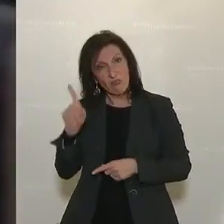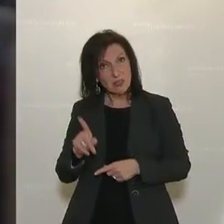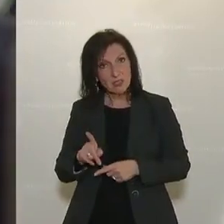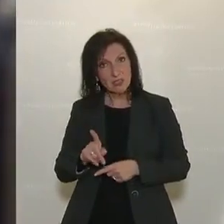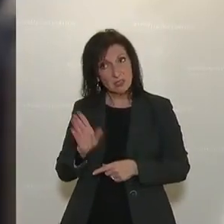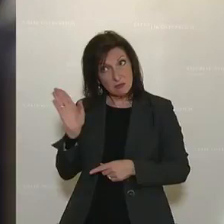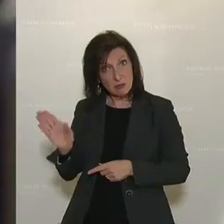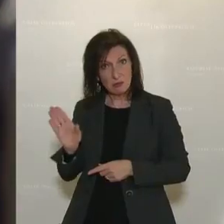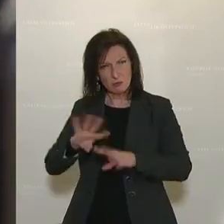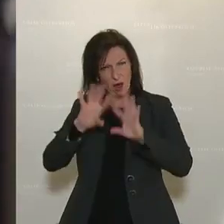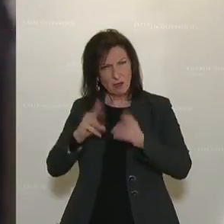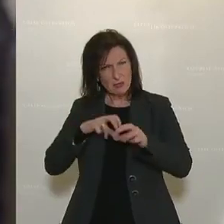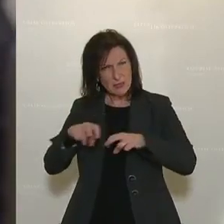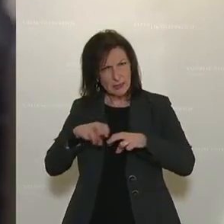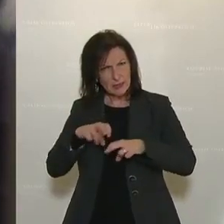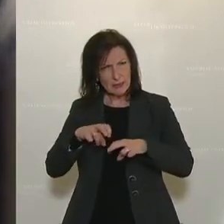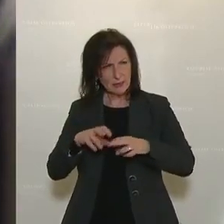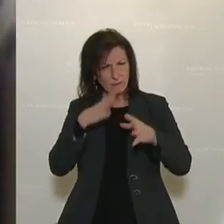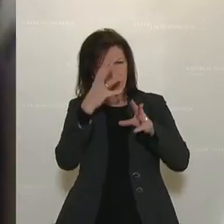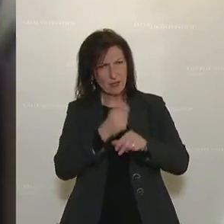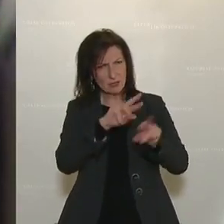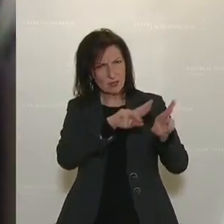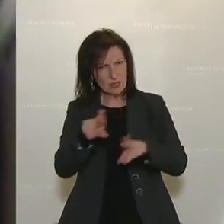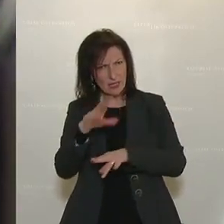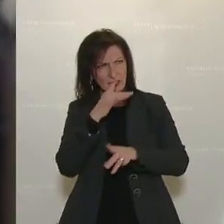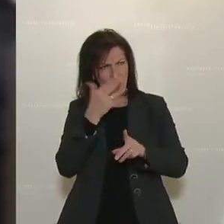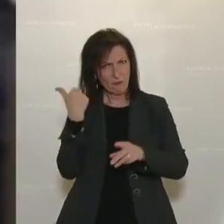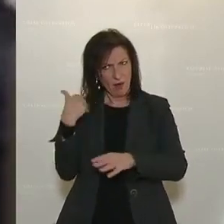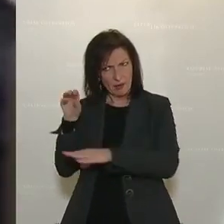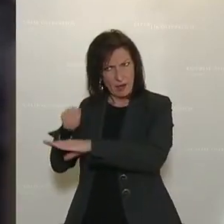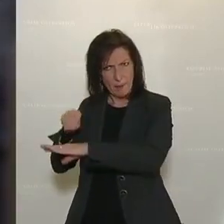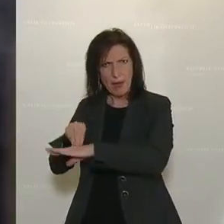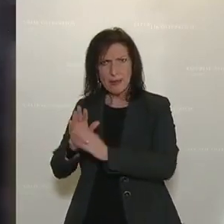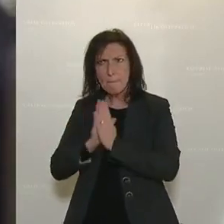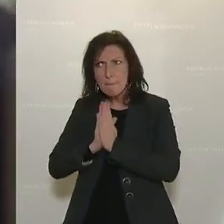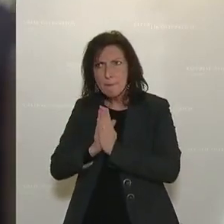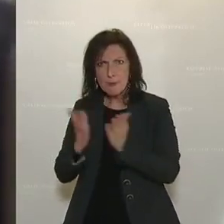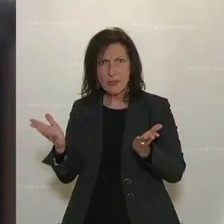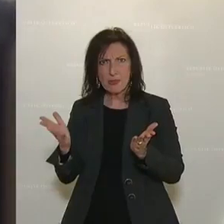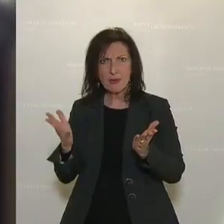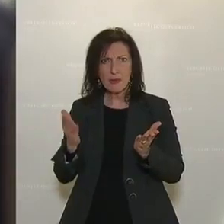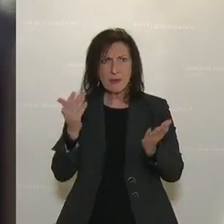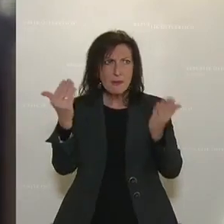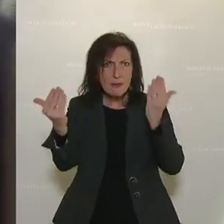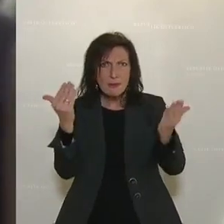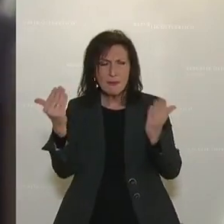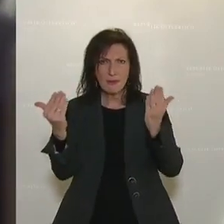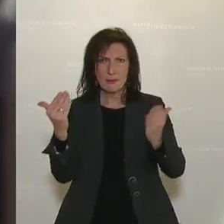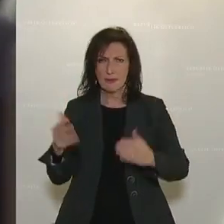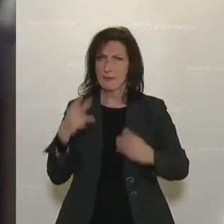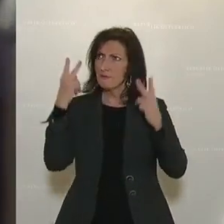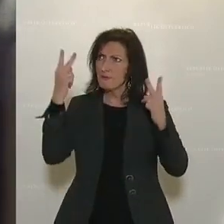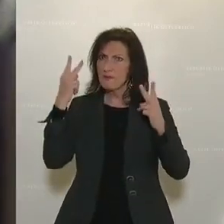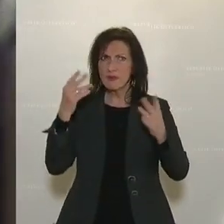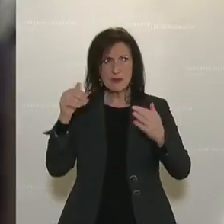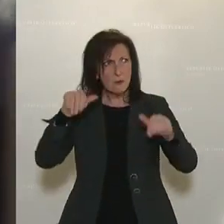dass Ihnen und der gesamten Regierung dieser Verfassungsgerichtshof ausrichten hat lassen, ja bitteschön, es geht um Verhältnismäßigkeit und es geht